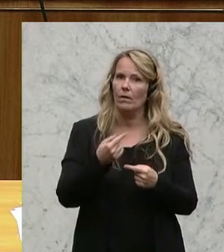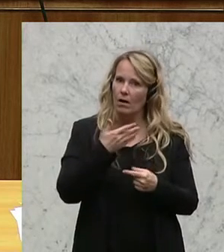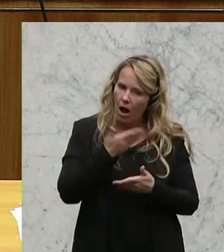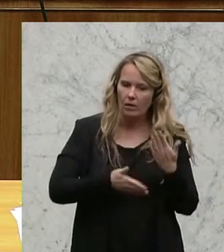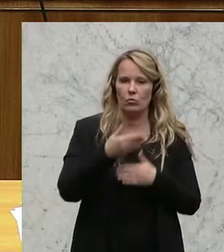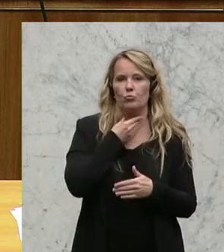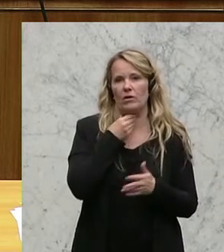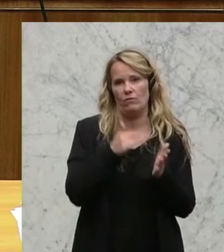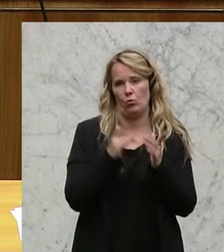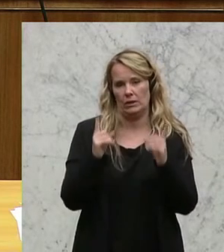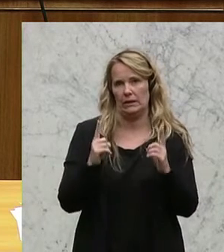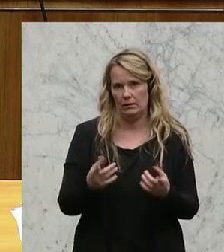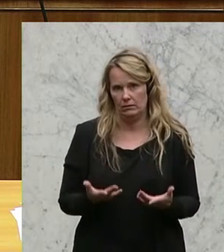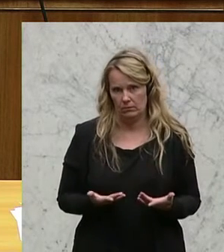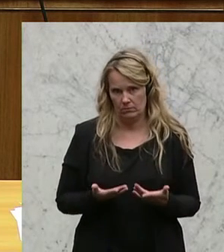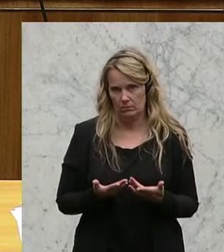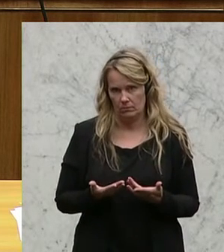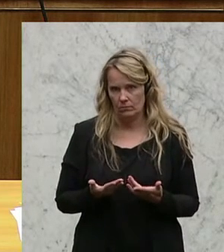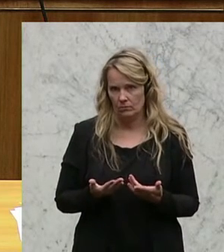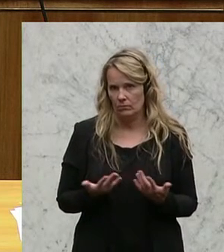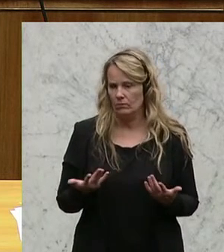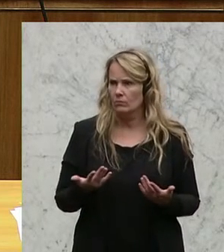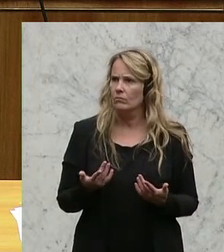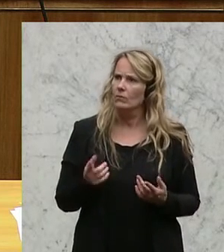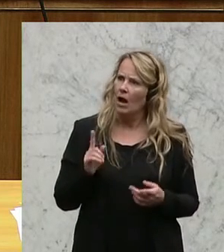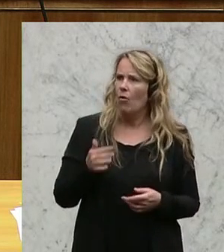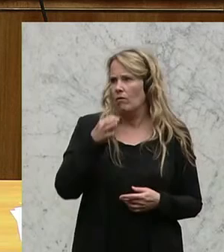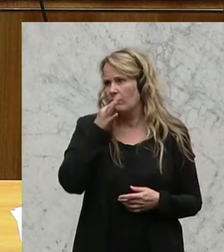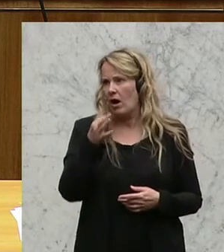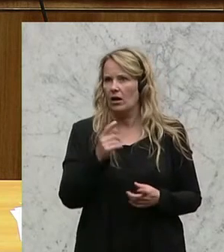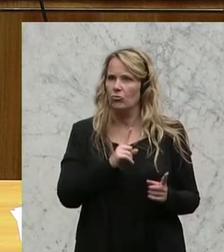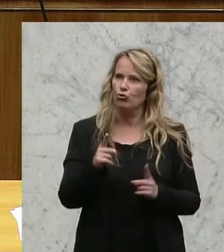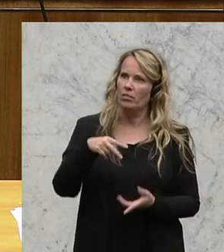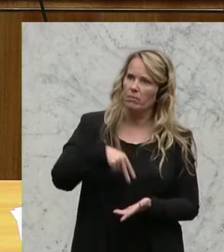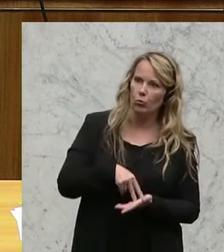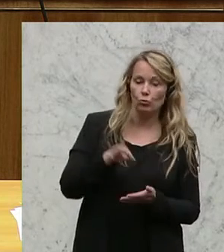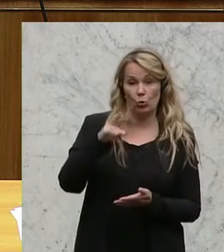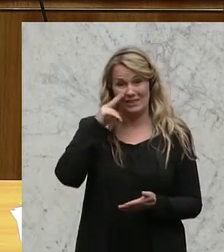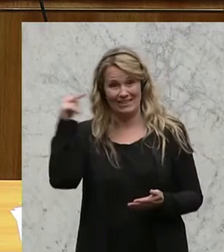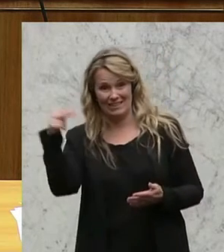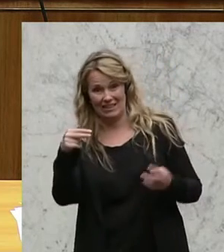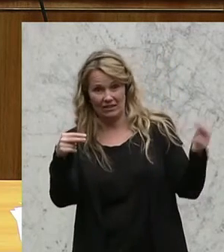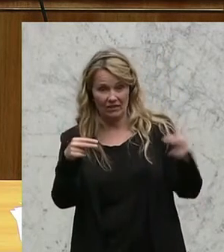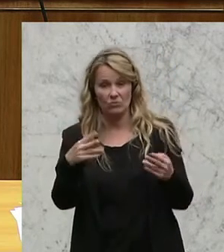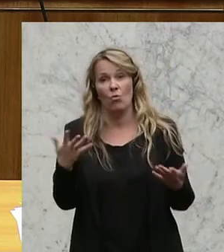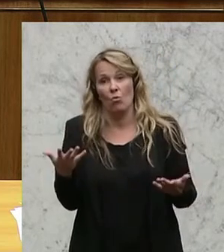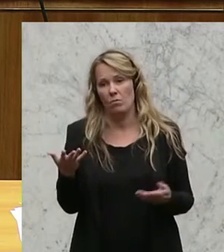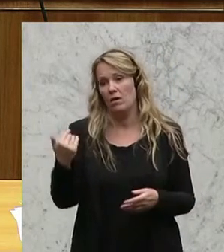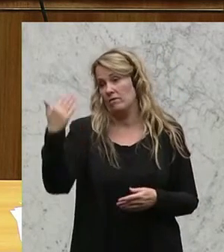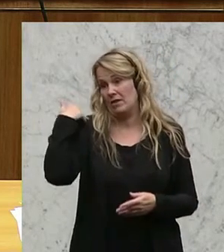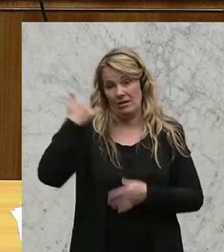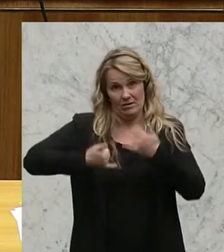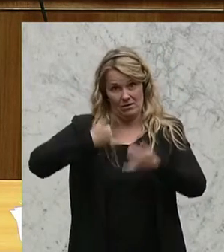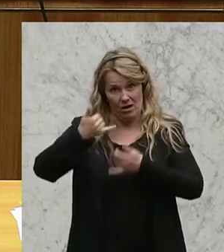Handlungsbedarf besteht. Es ist eine Frage des Standpunkts oder der Sichtweise, ob die in den vergangenen